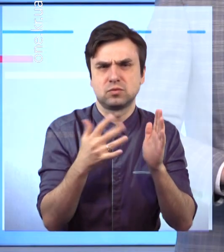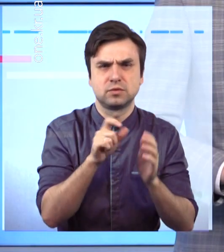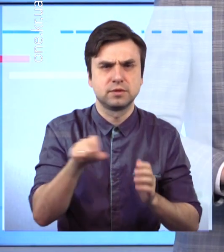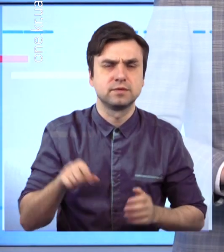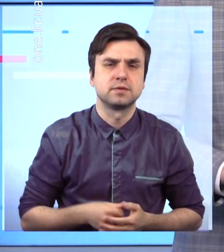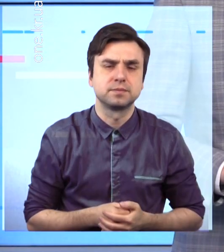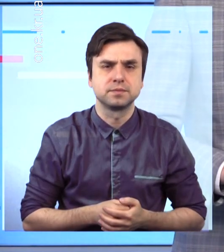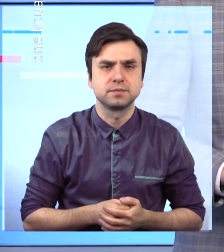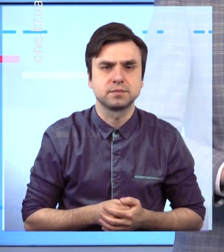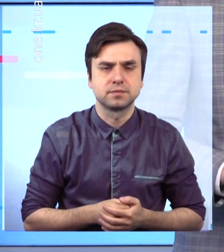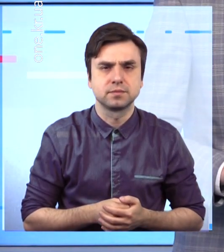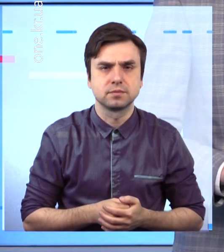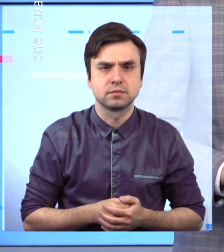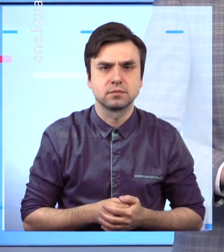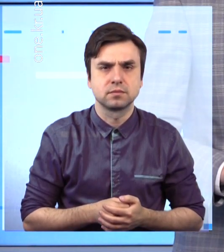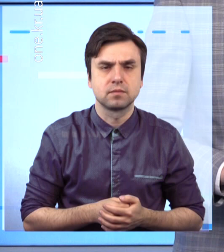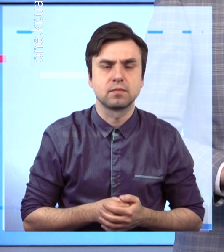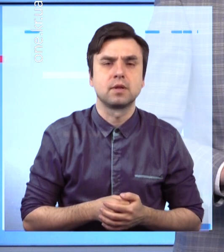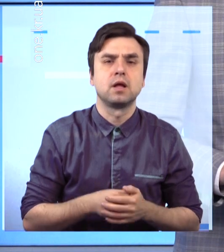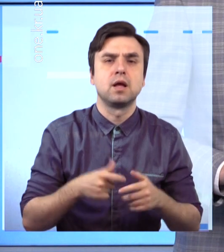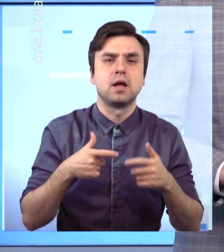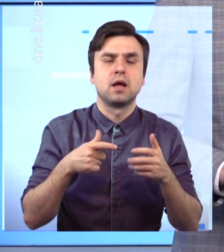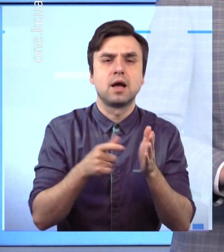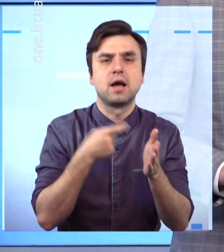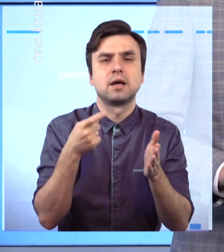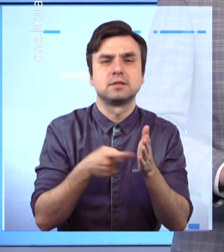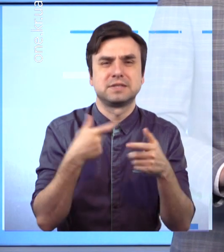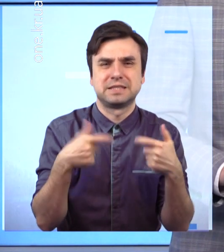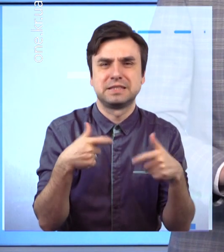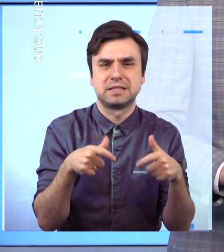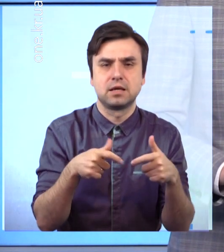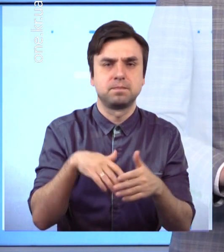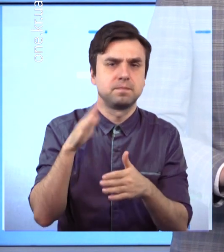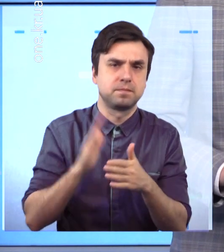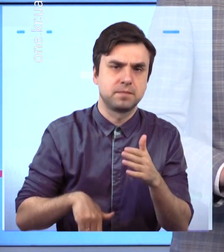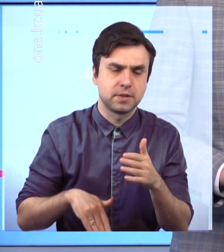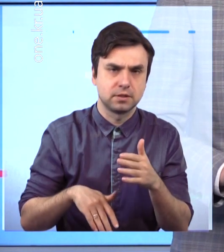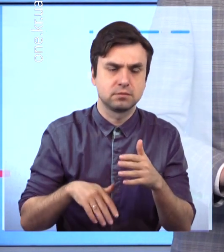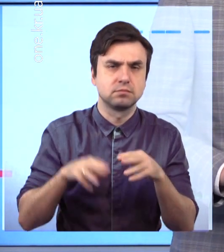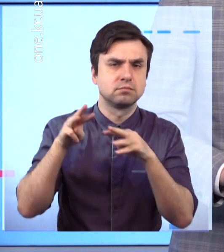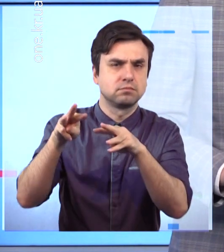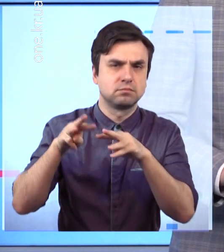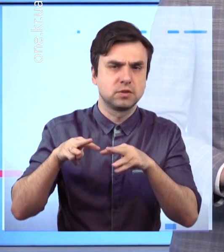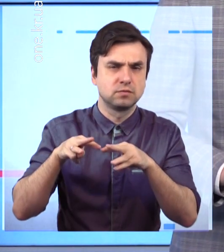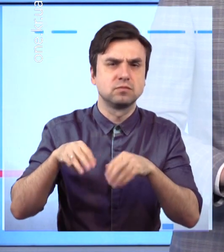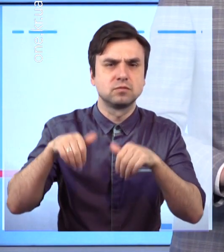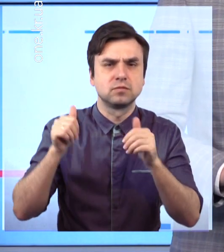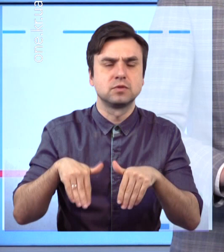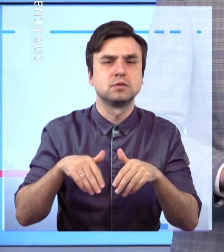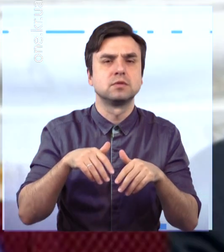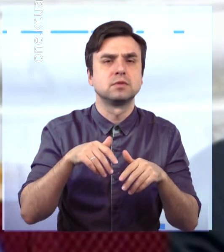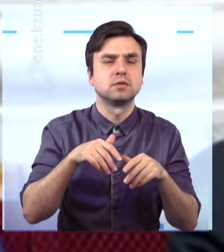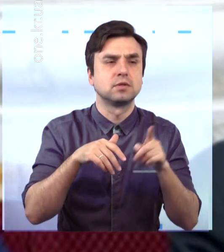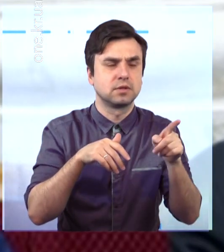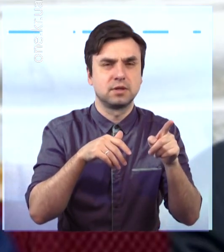Без ДПА Рада звільнила 11 класників від обов'язкової державної підсумкової атестації. За